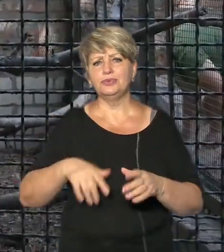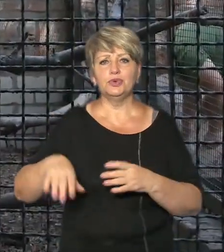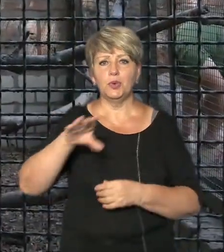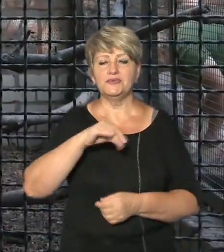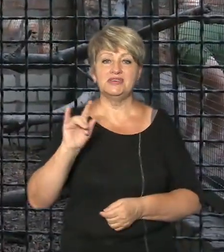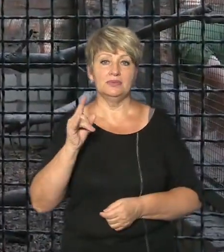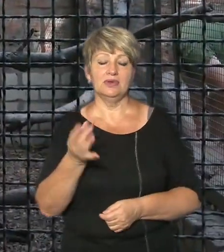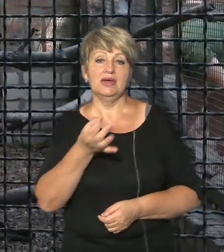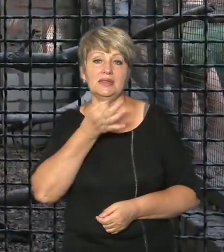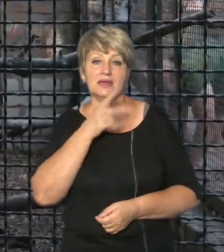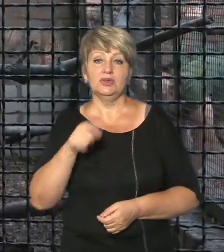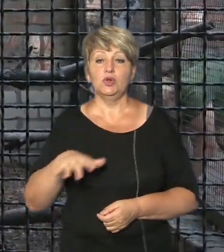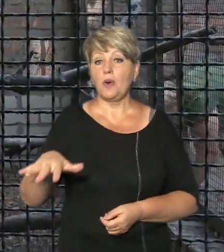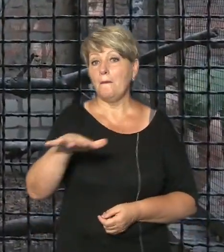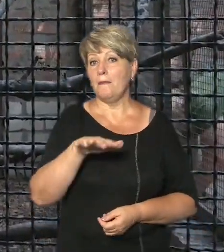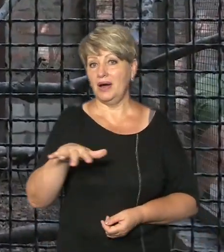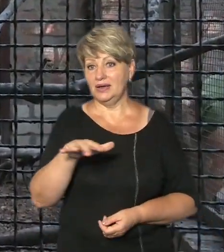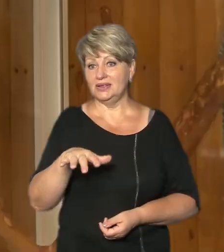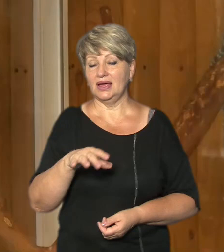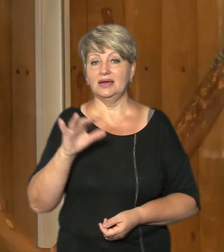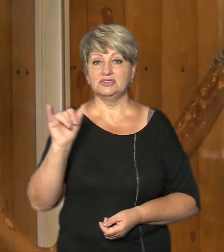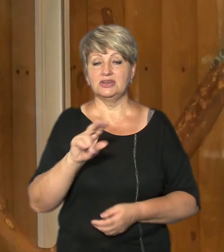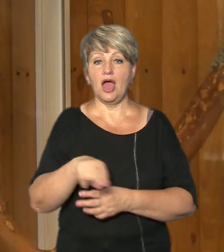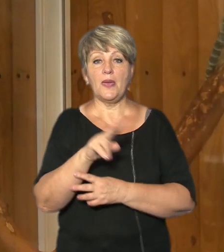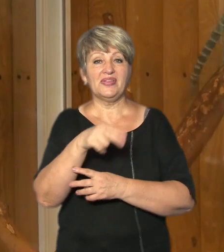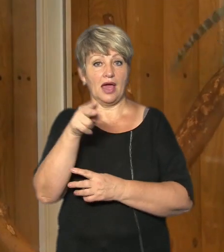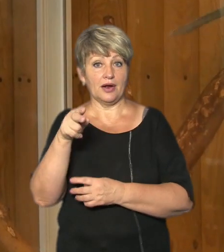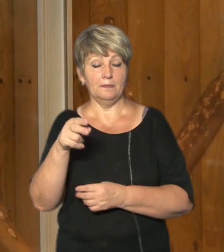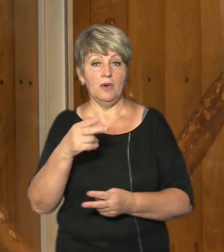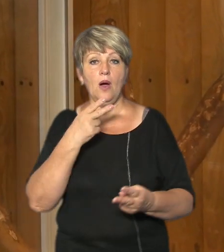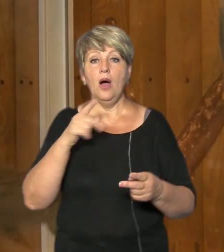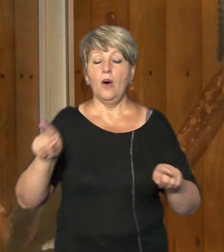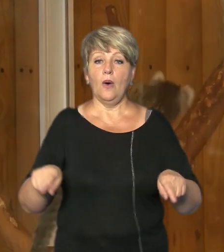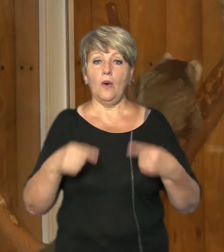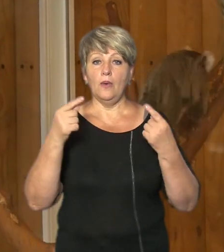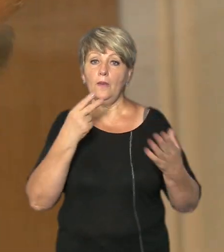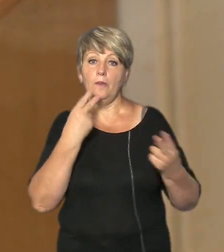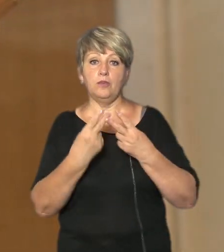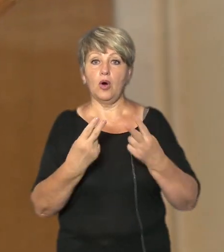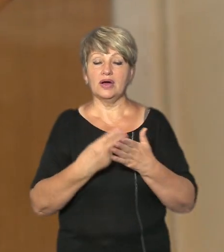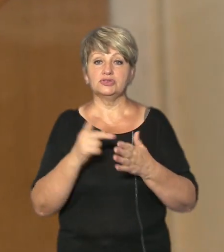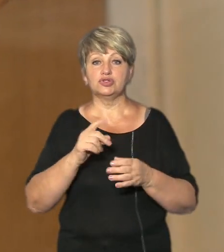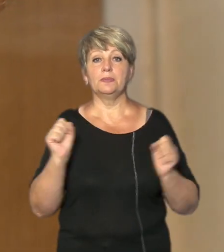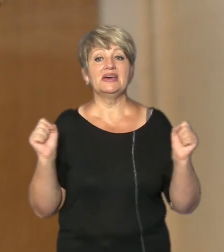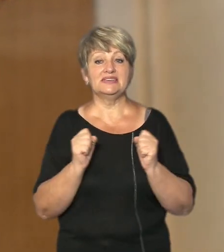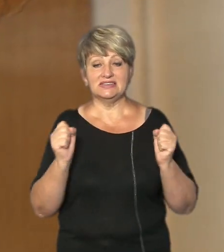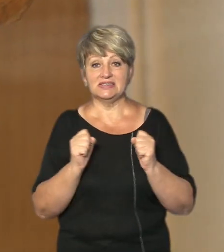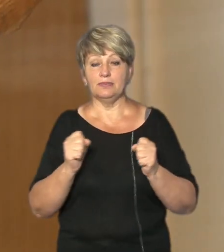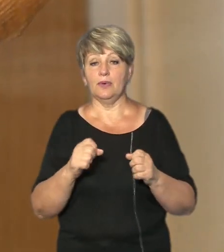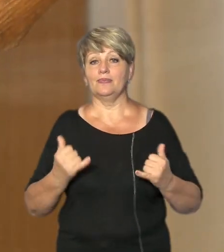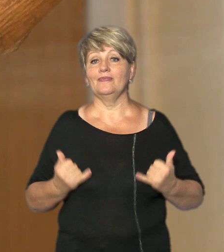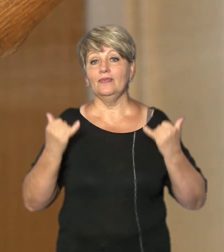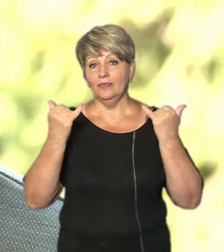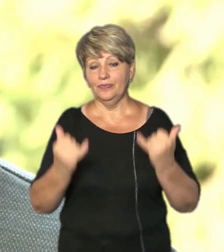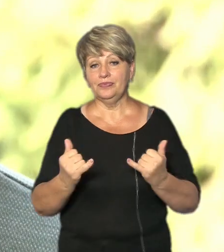подобаються майданчики і тераріум Організовують показові годівлі, аби взимку тваринам забезпечити необхідні умови для